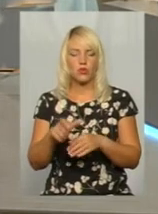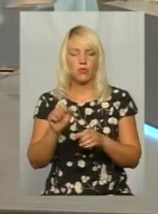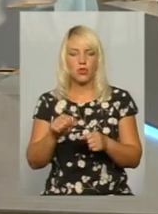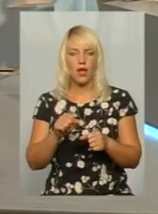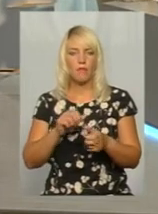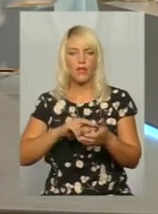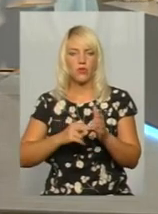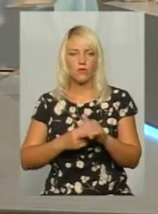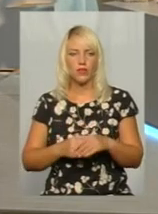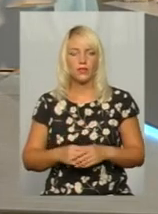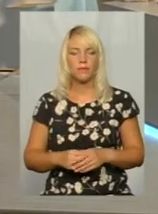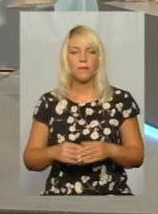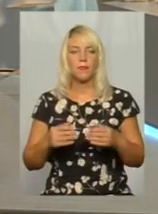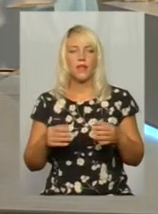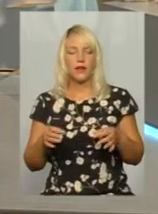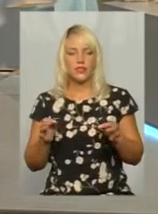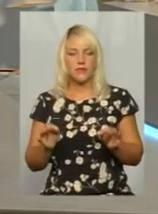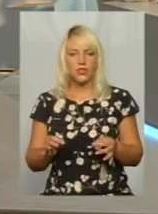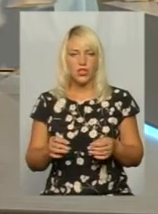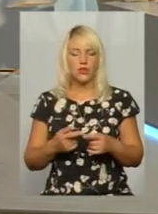частково вже інформація надана.